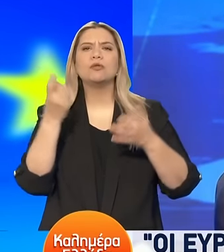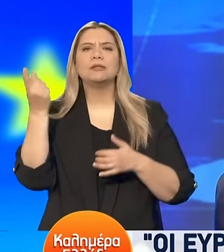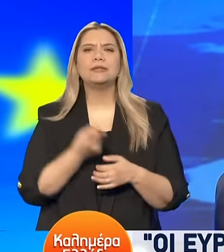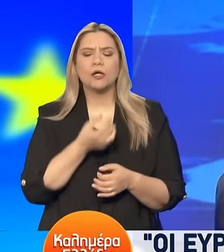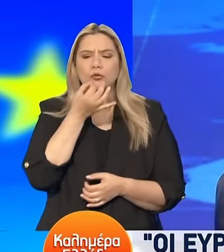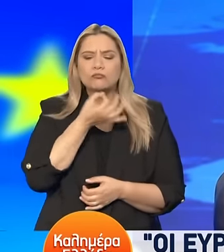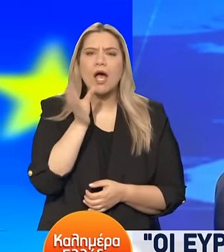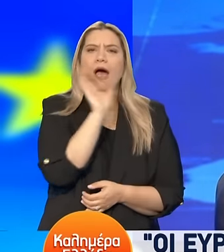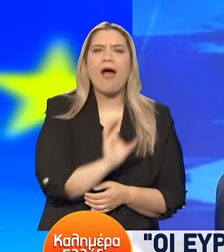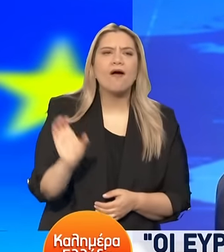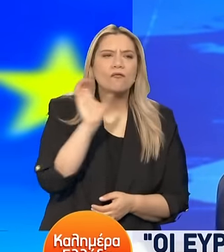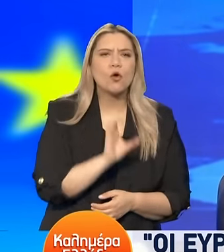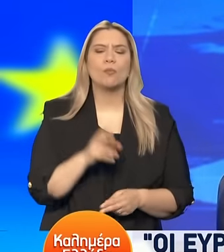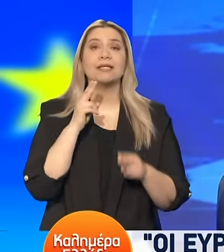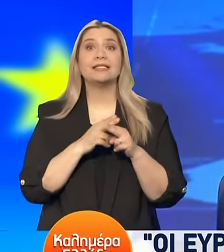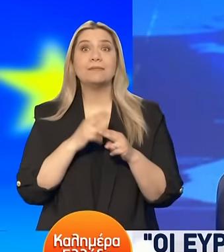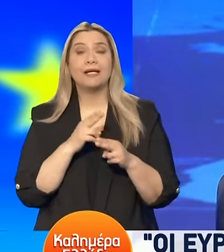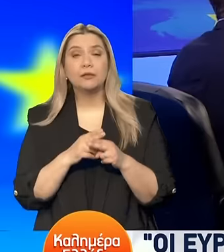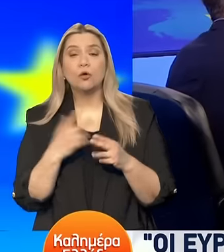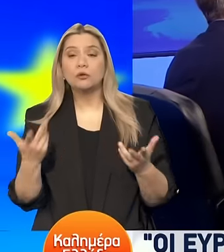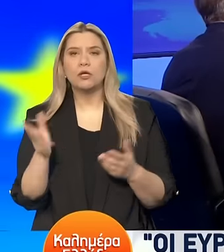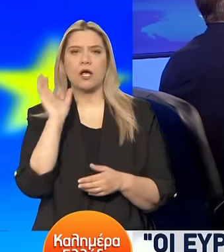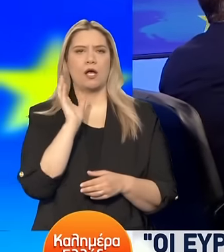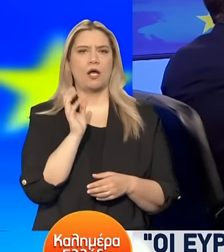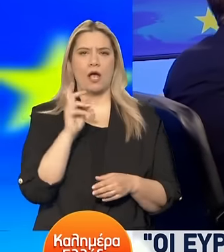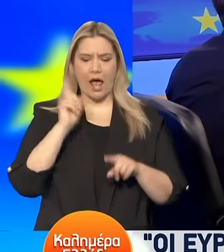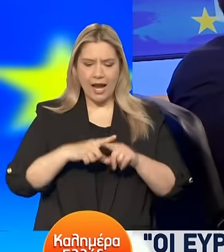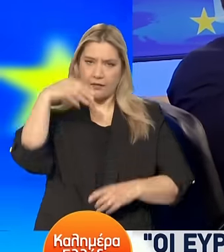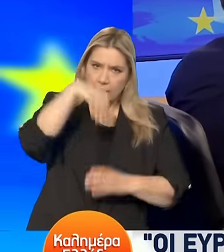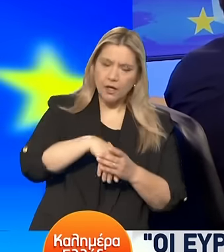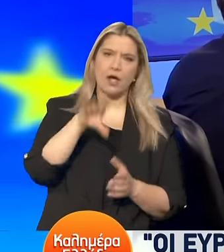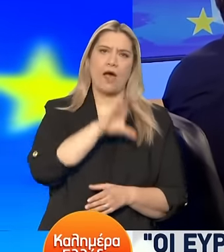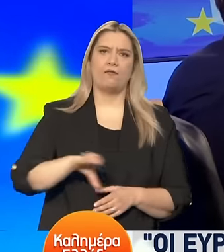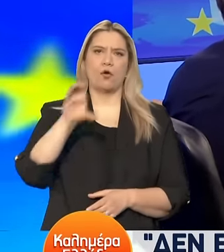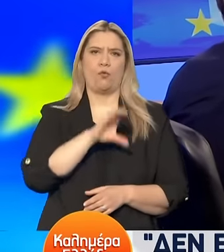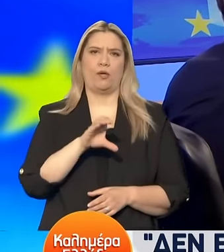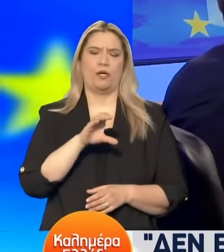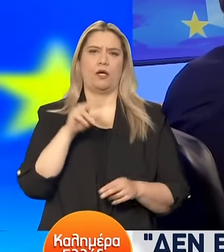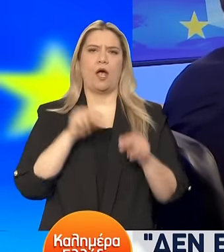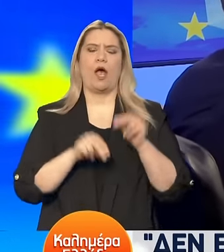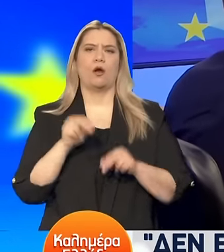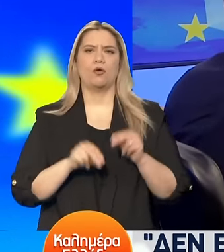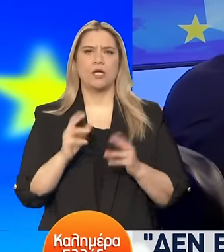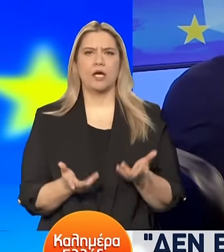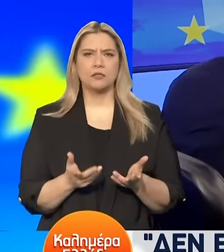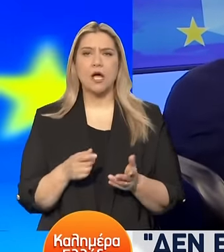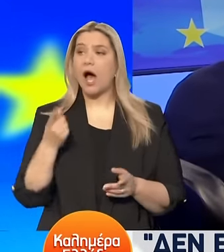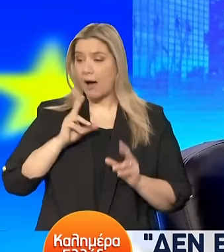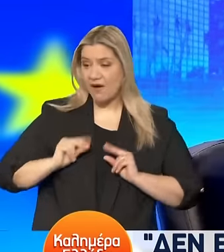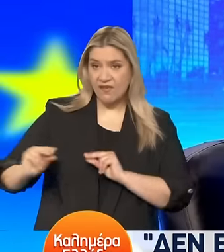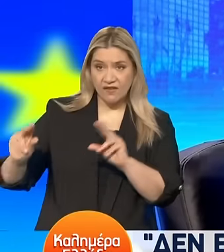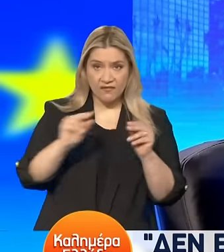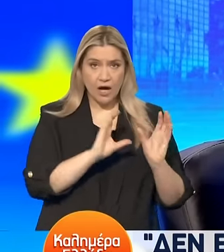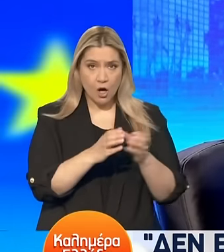και στη σημασία της ευρωπαϊκής διάστασης των εκλογών, δεν θα αναγκαζόμουν και εγώ να μετατρέψω αυτές τις εκλογές,